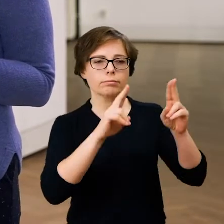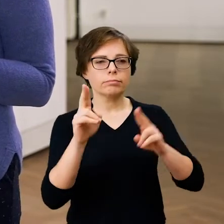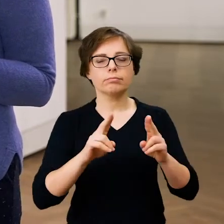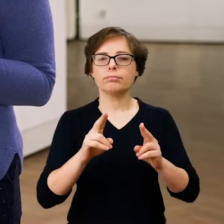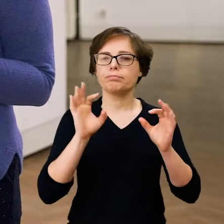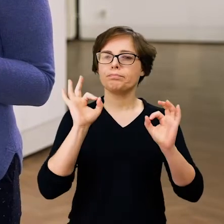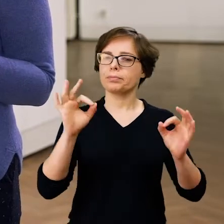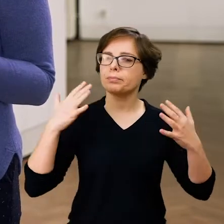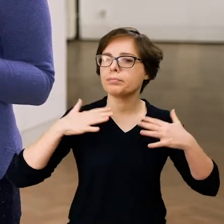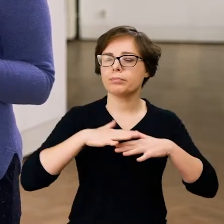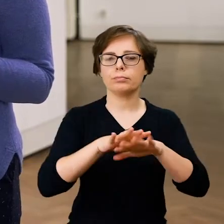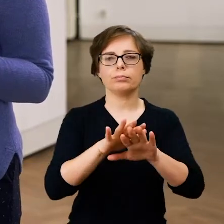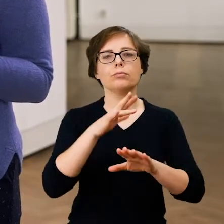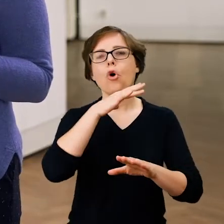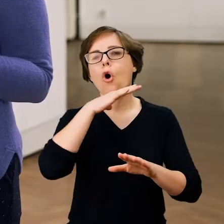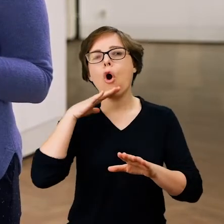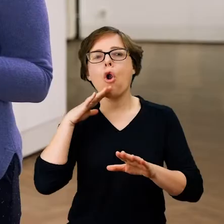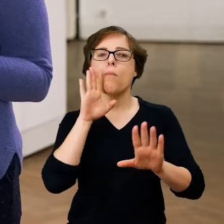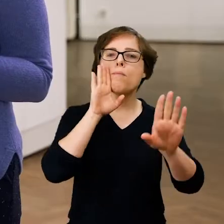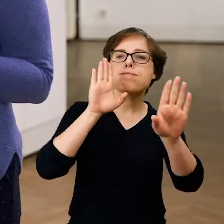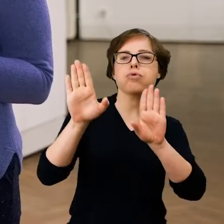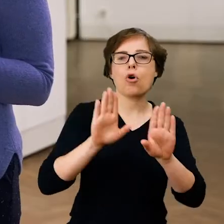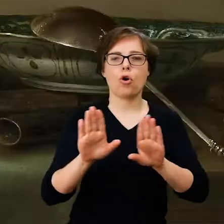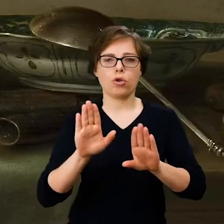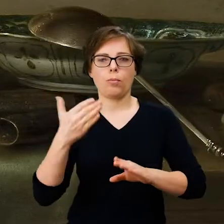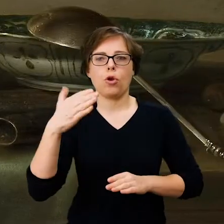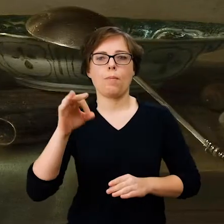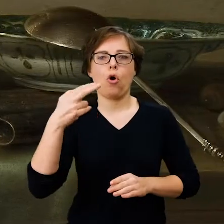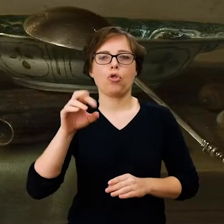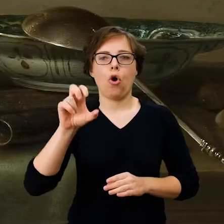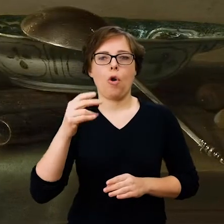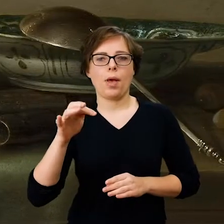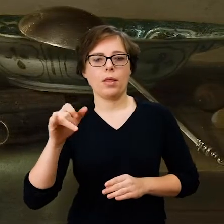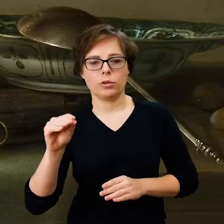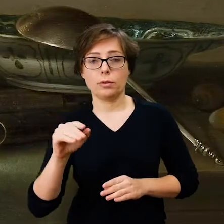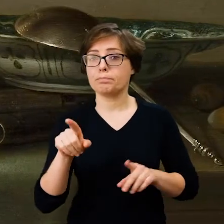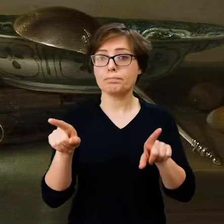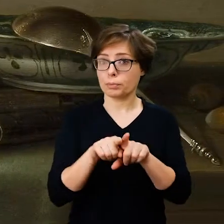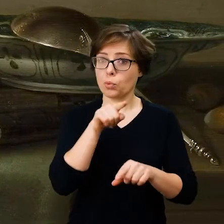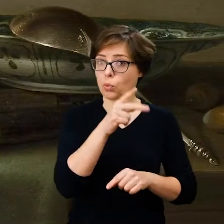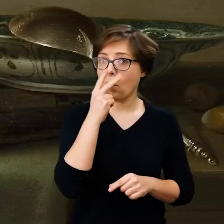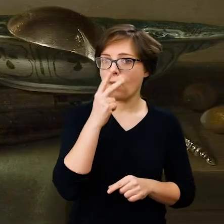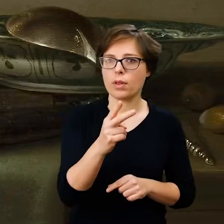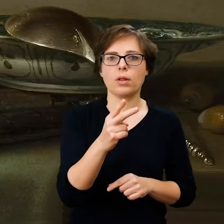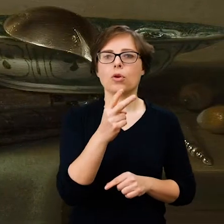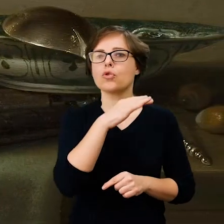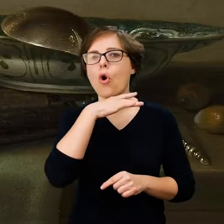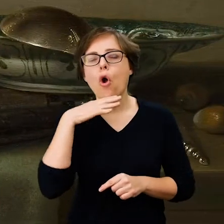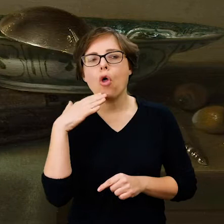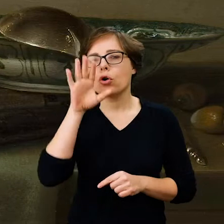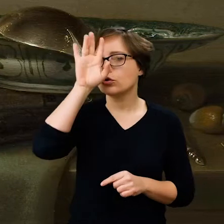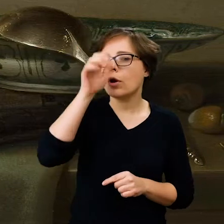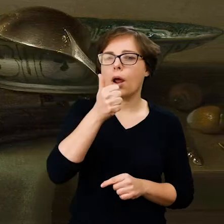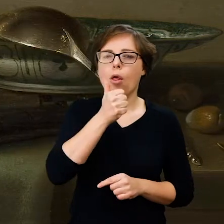utrzymanych w monochromatycznej tonacji. Tak jak tutaj widzimy, jest to taka szaro-zielonkawa tonacja